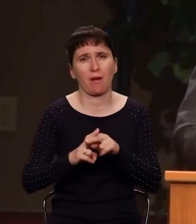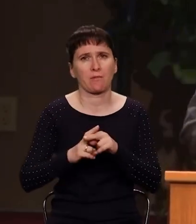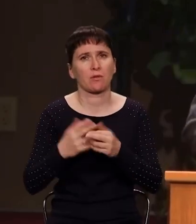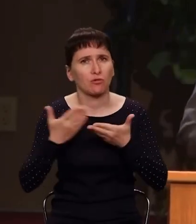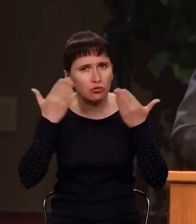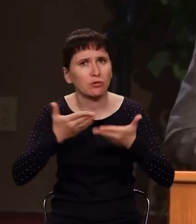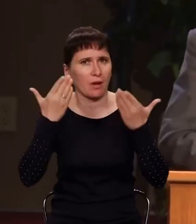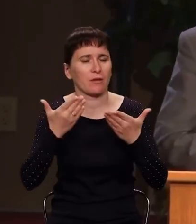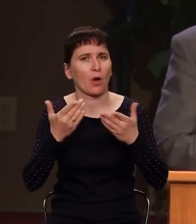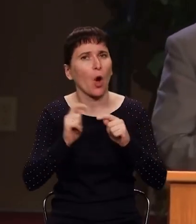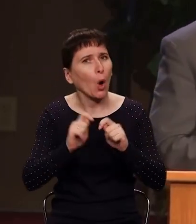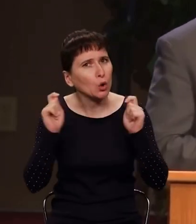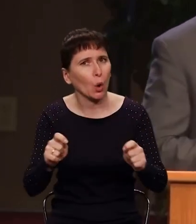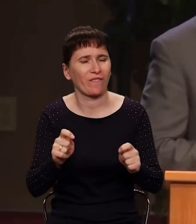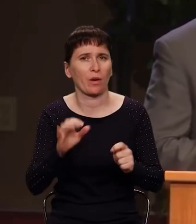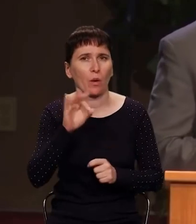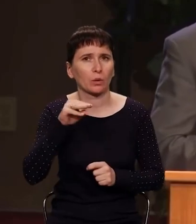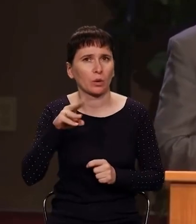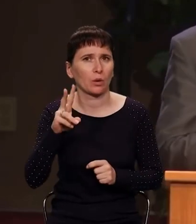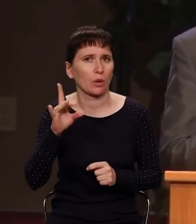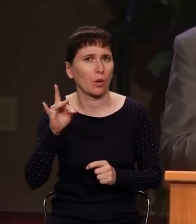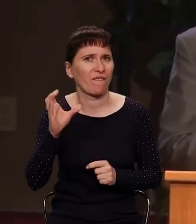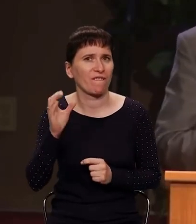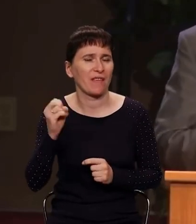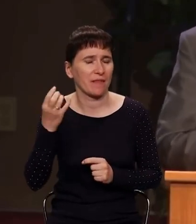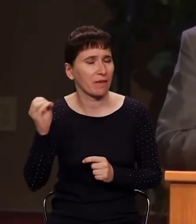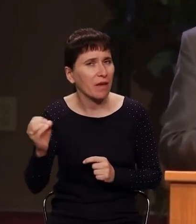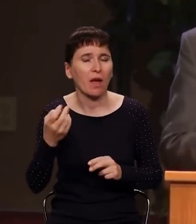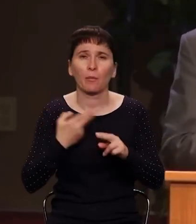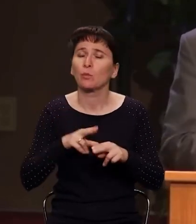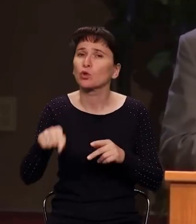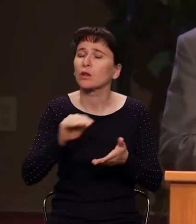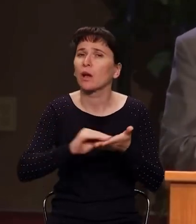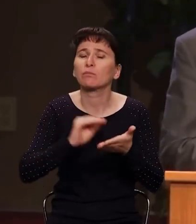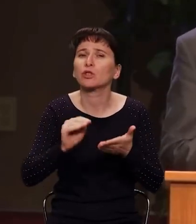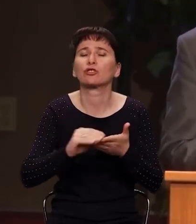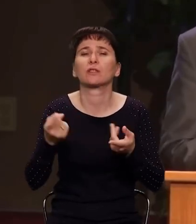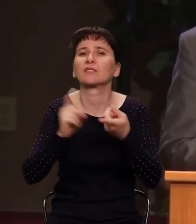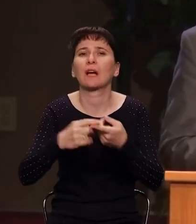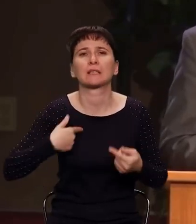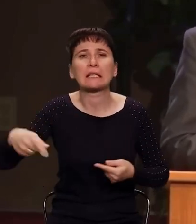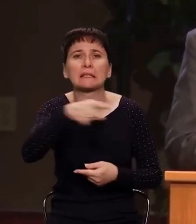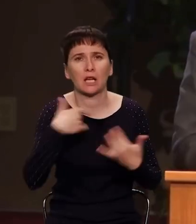многими событиями связано будущее наше, которые описаны здесь со всеми событиями.